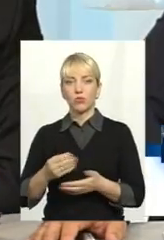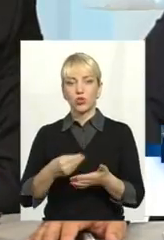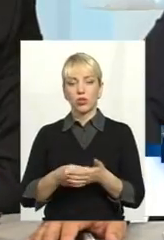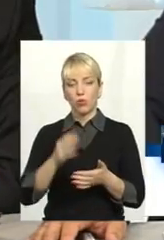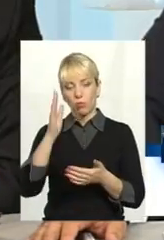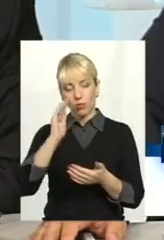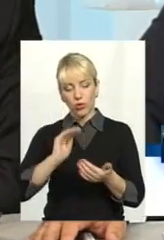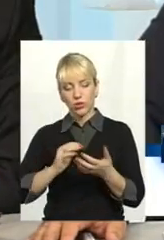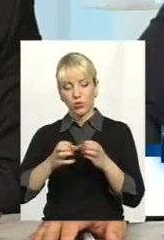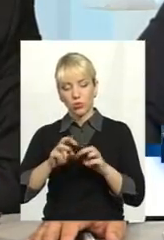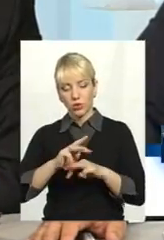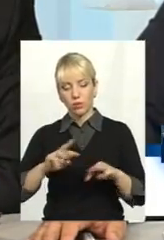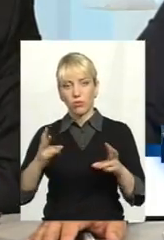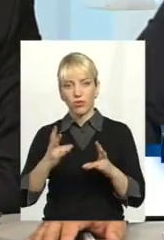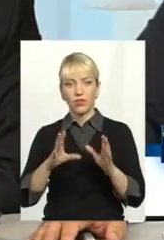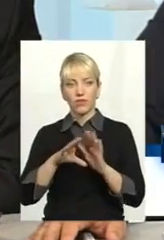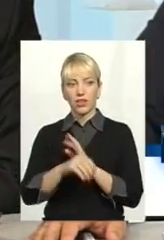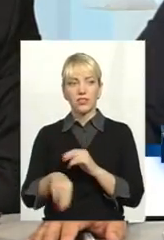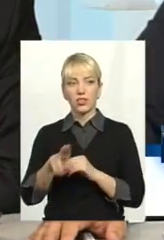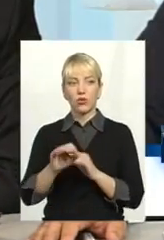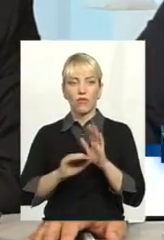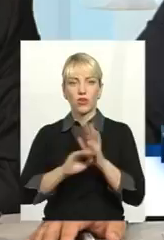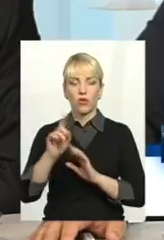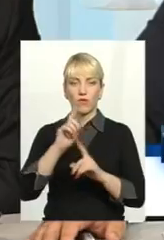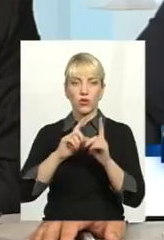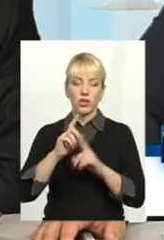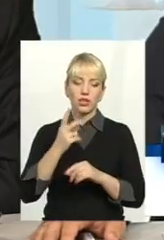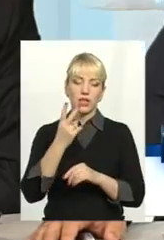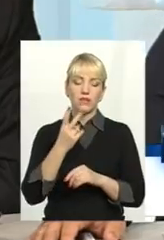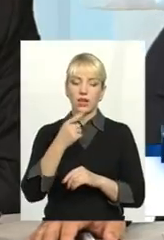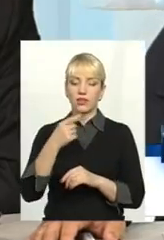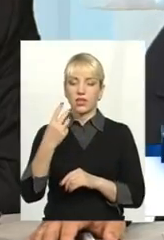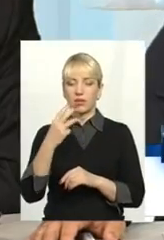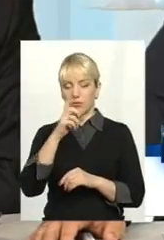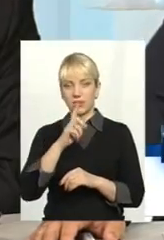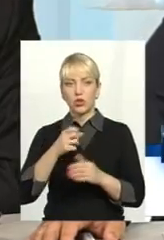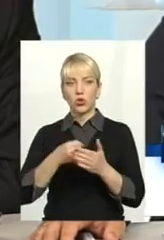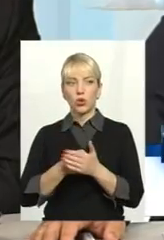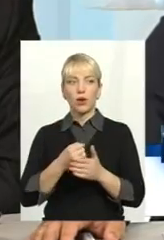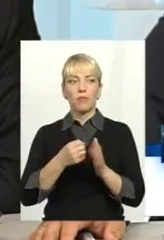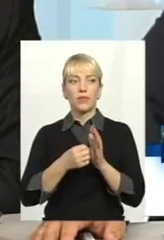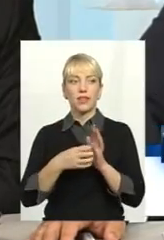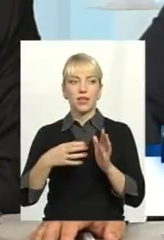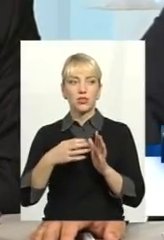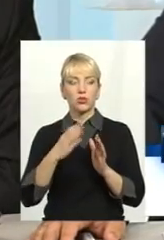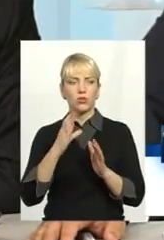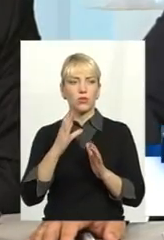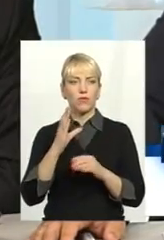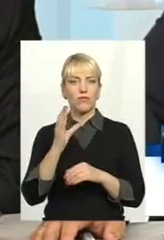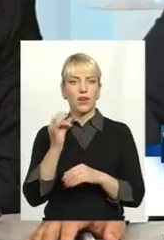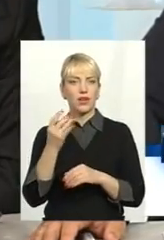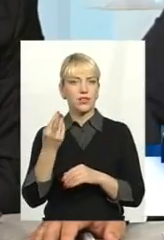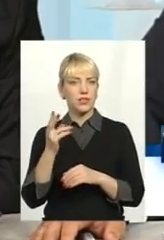уряд повинен був внести до Верховної Ради десь 2-3 місяці до 15 вересня. І на мій погляд,